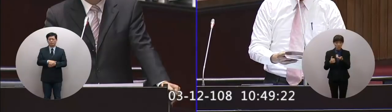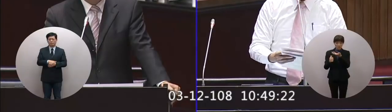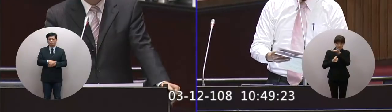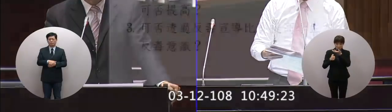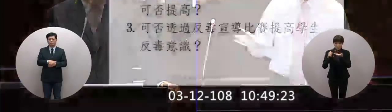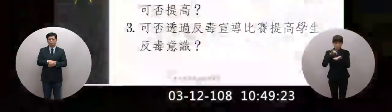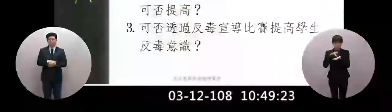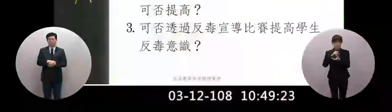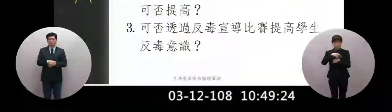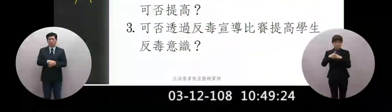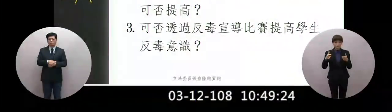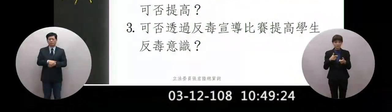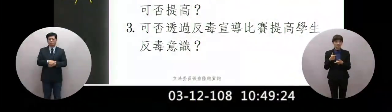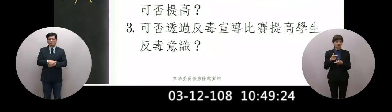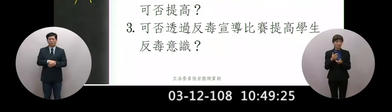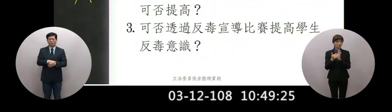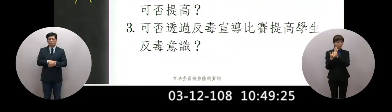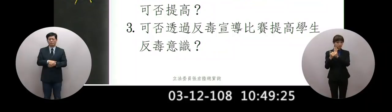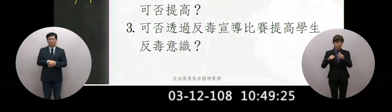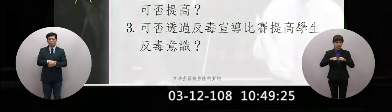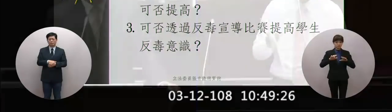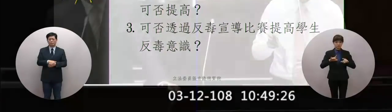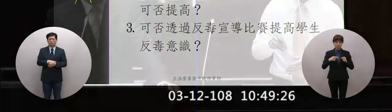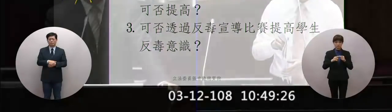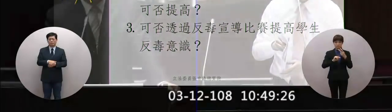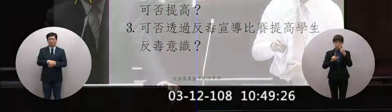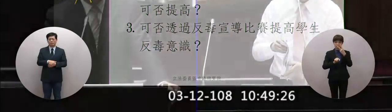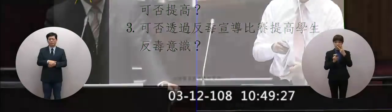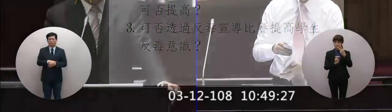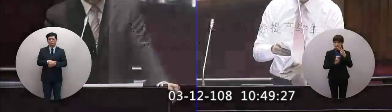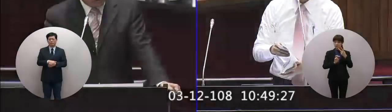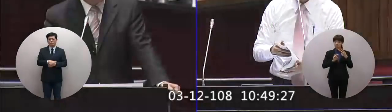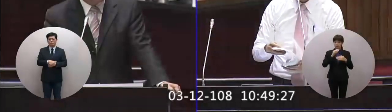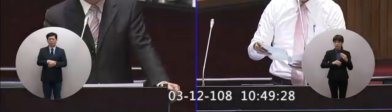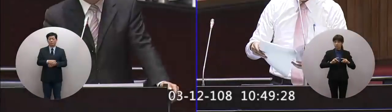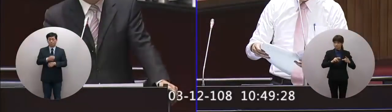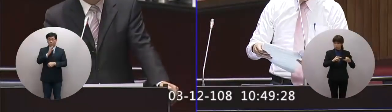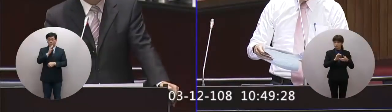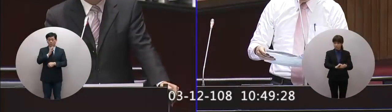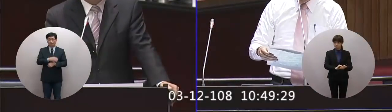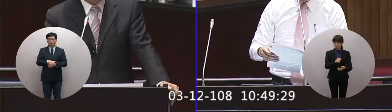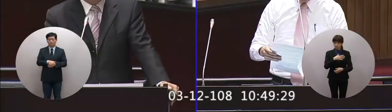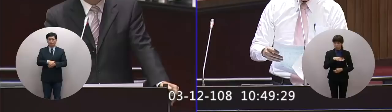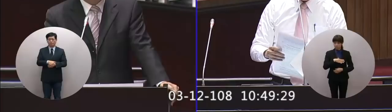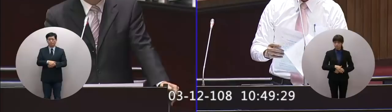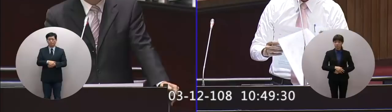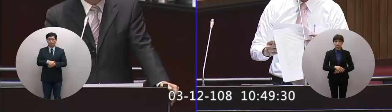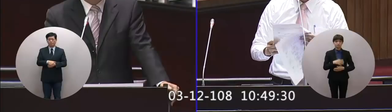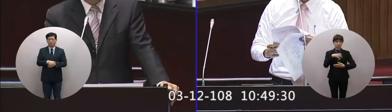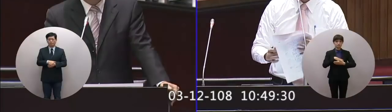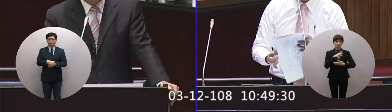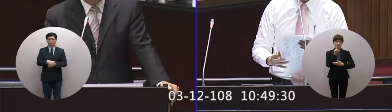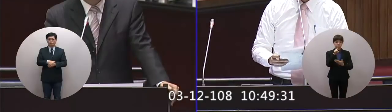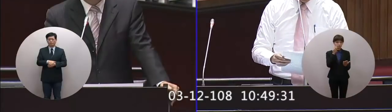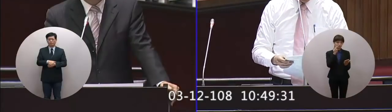你們在今年2月20號修訂版本我不知道部長你知不知道這件事情裡面有一個讓